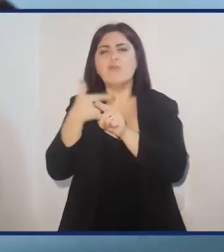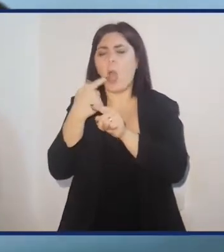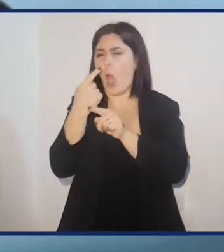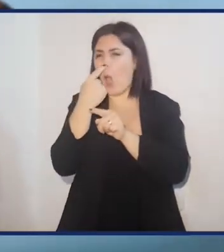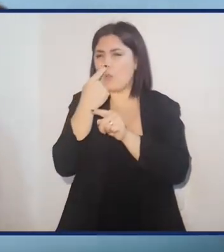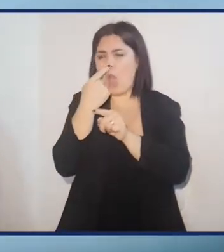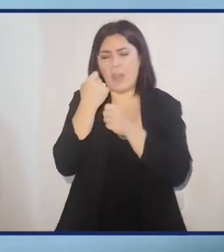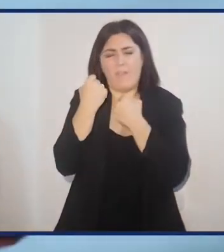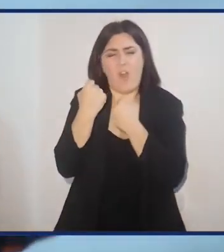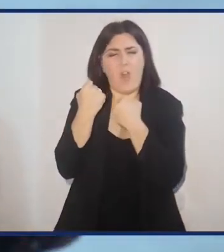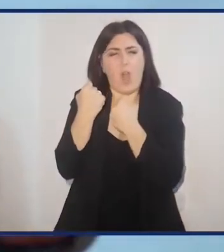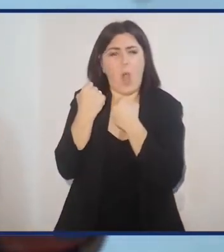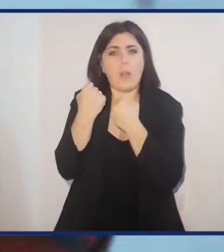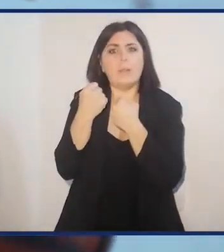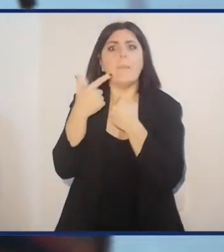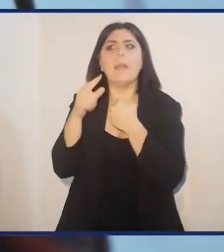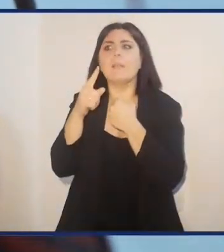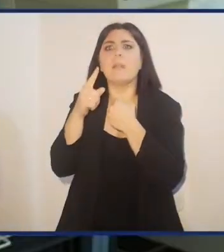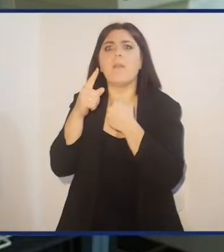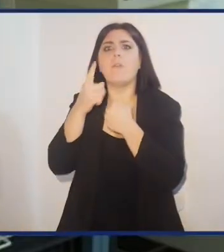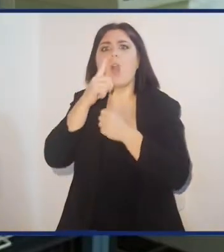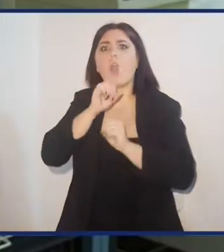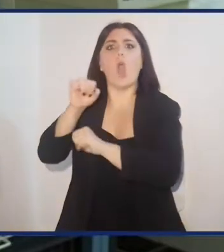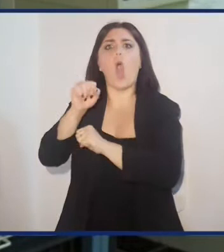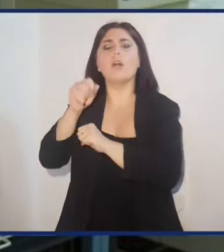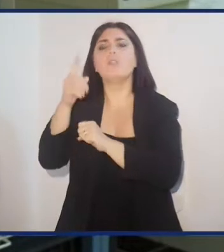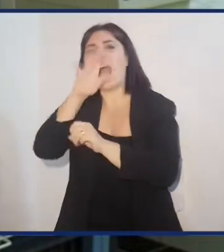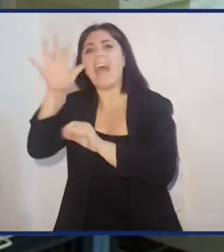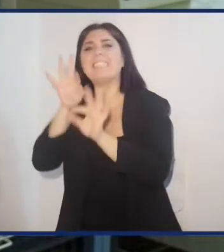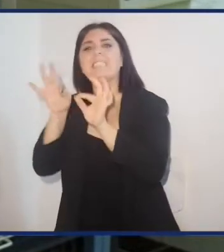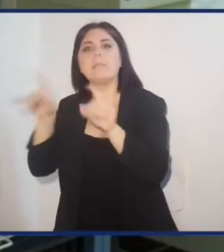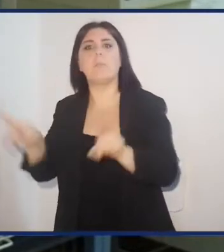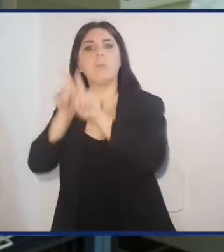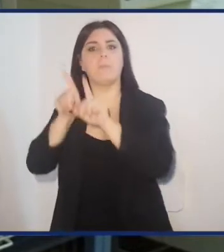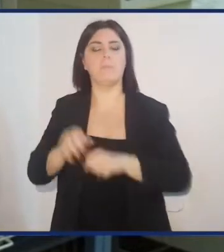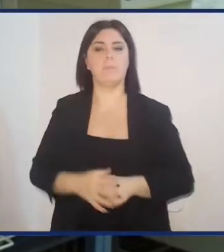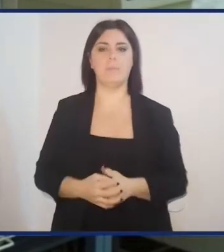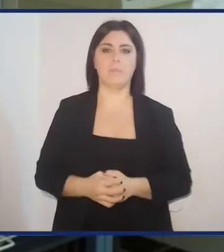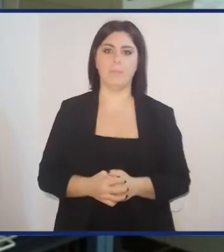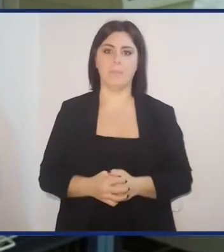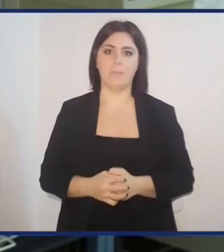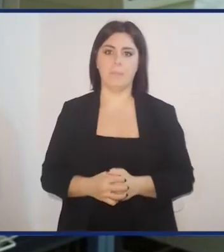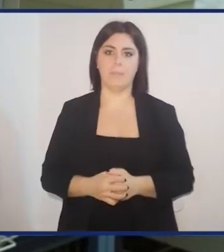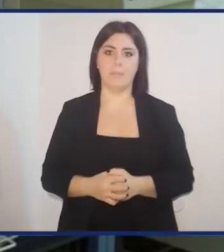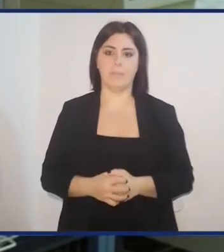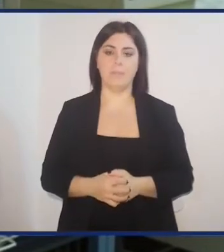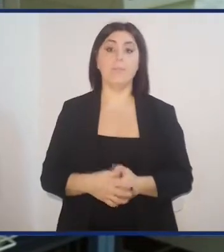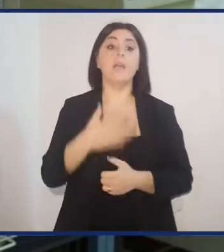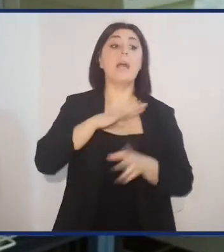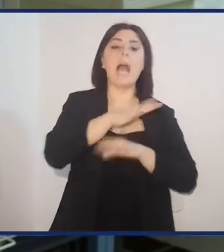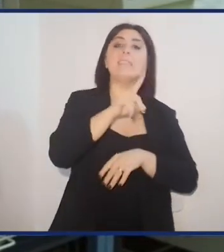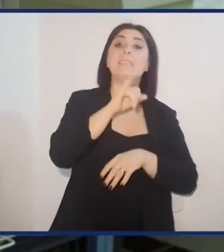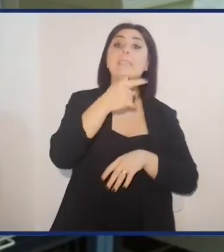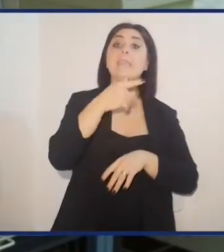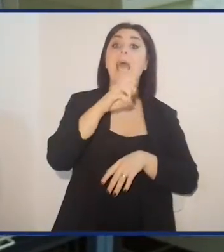per attaccare gli antagonisti naturali. Dopodiché troviamo